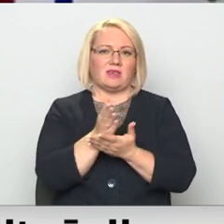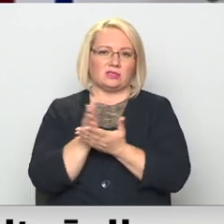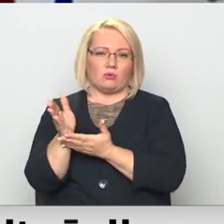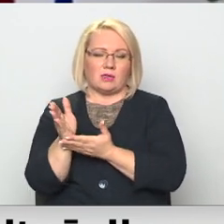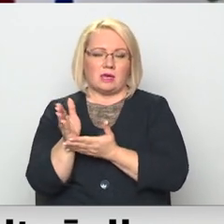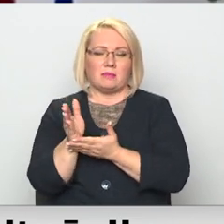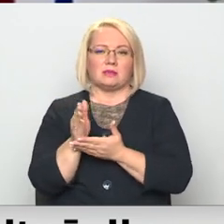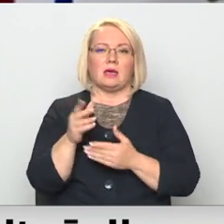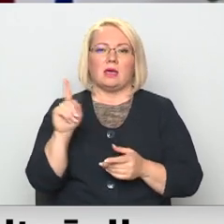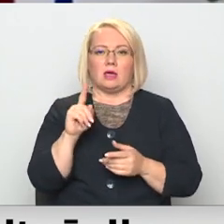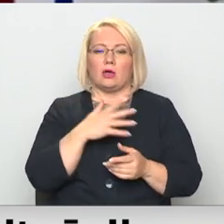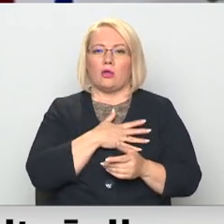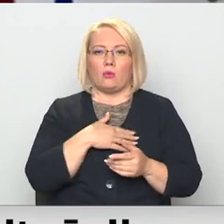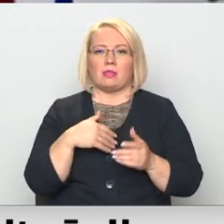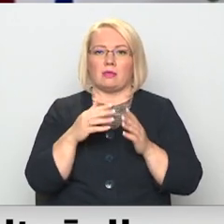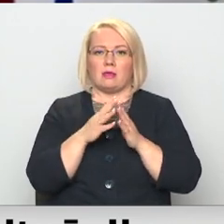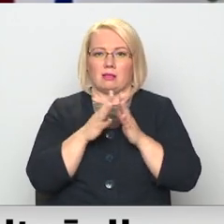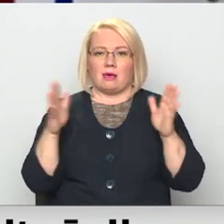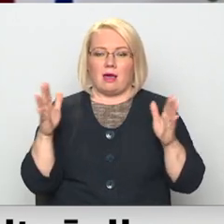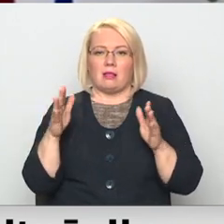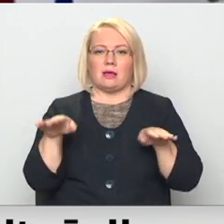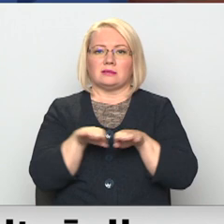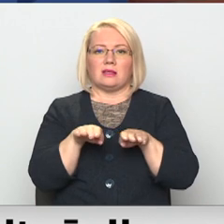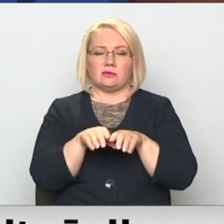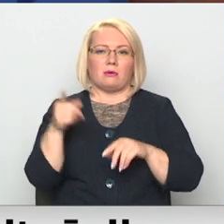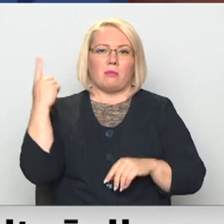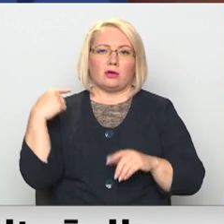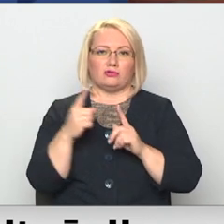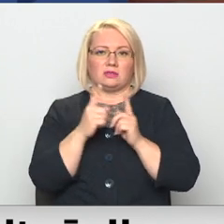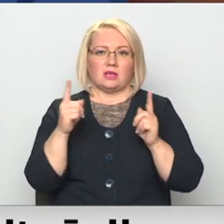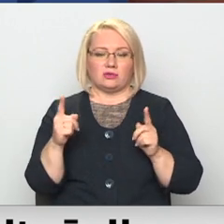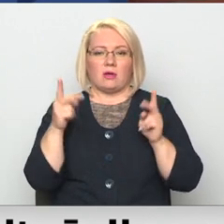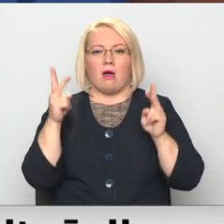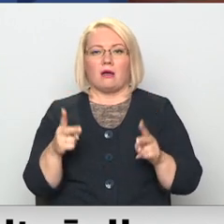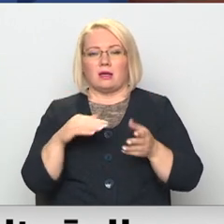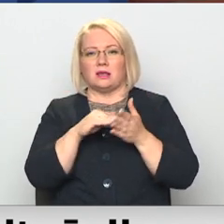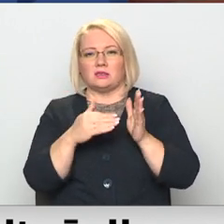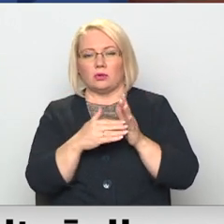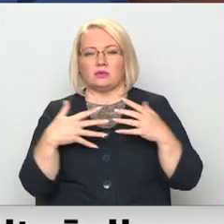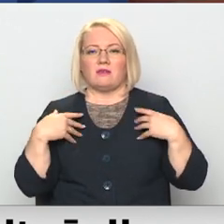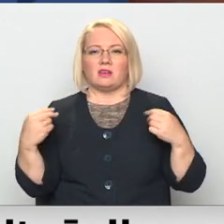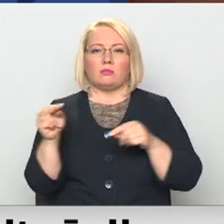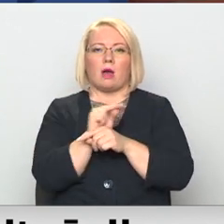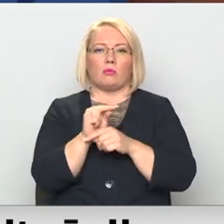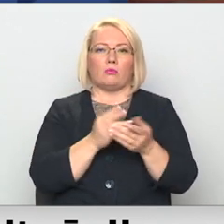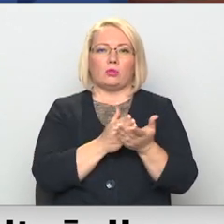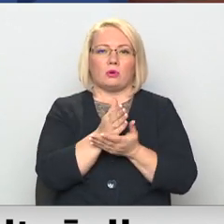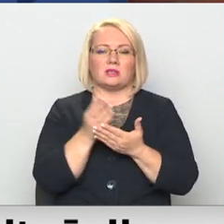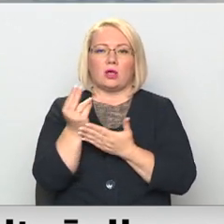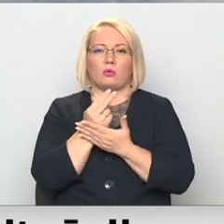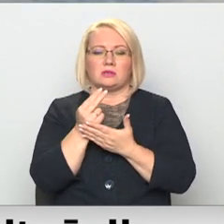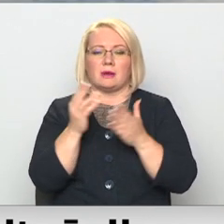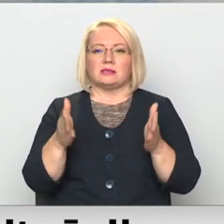profilos, ir būtiski lielāka nekā tā bija pagājušajā sezonā. Ārkārtējā situācija veselības aprūpas nozarē nozīmē, ka